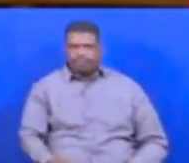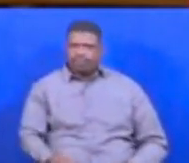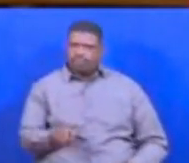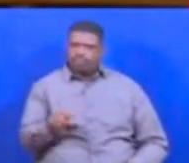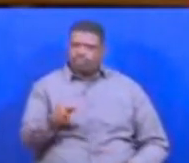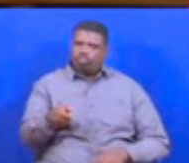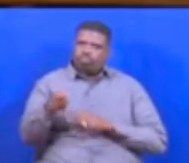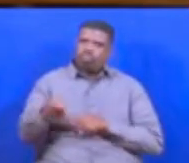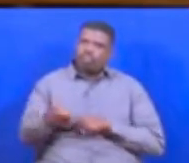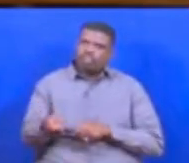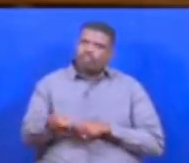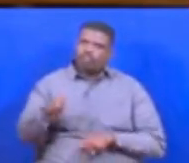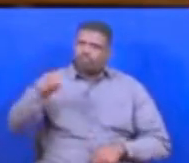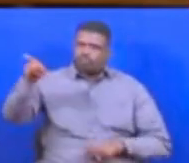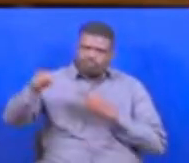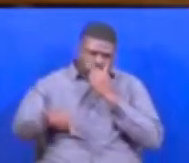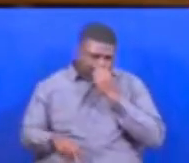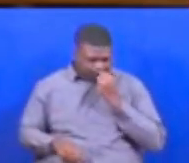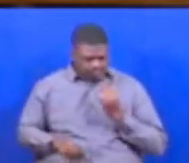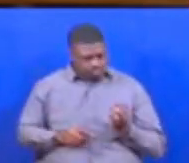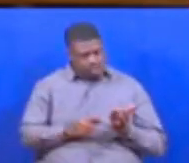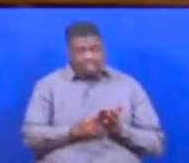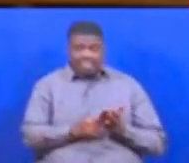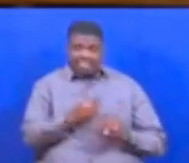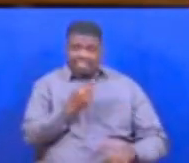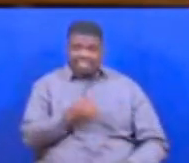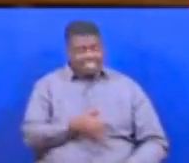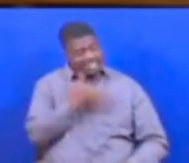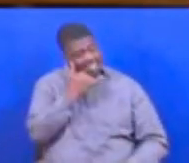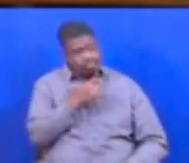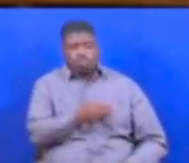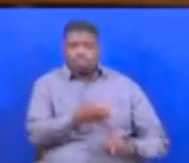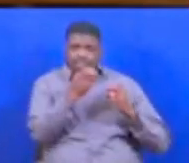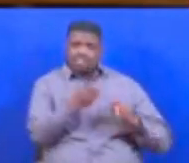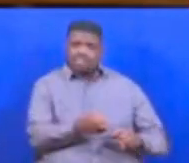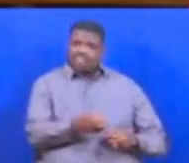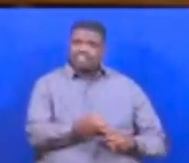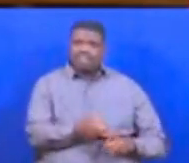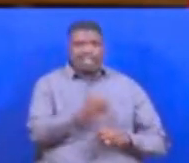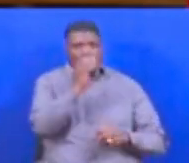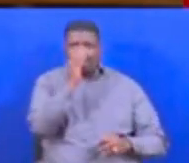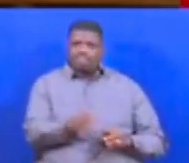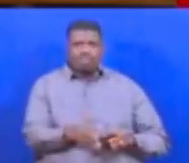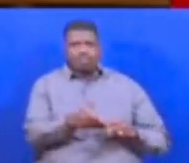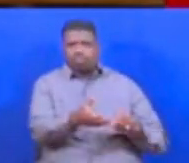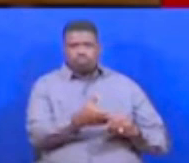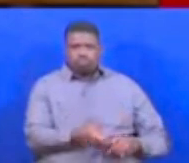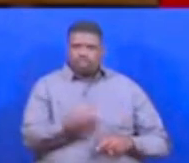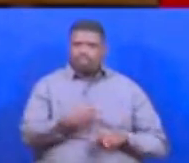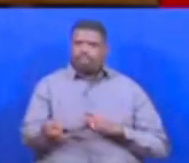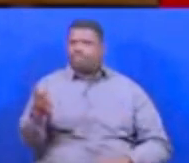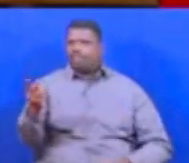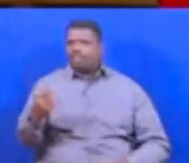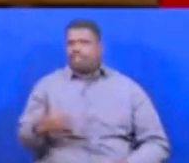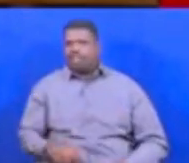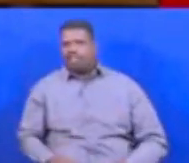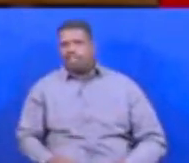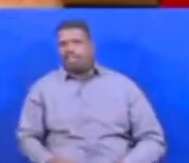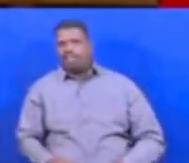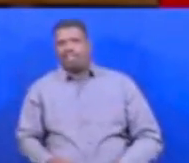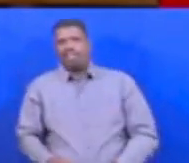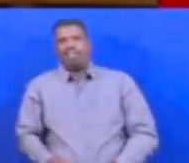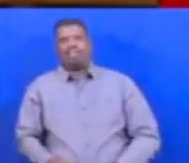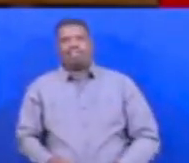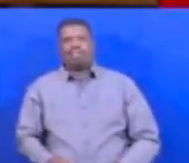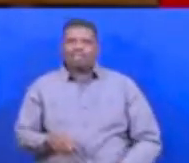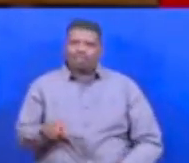yuko uku Na kama mtu wana laini ya simwe na mana uyo masikini wakutupua Uyo wafai hata kuchukuliu hata shiringi mbili Hata